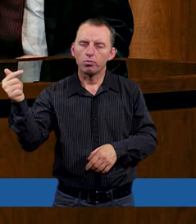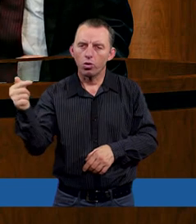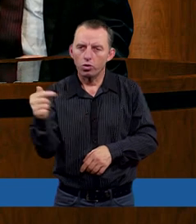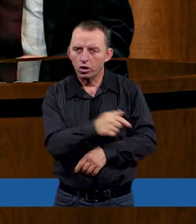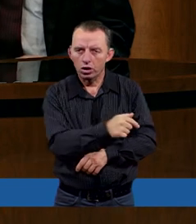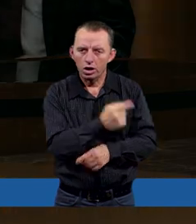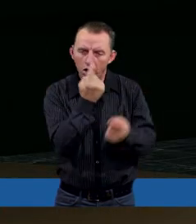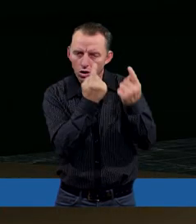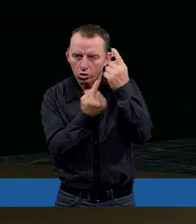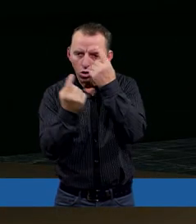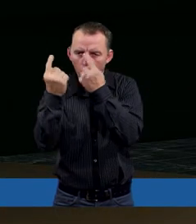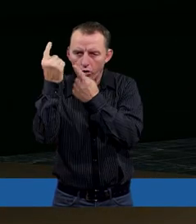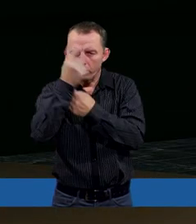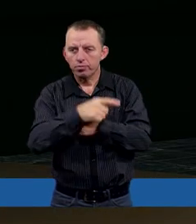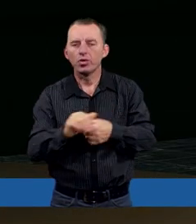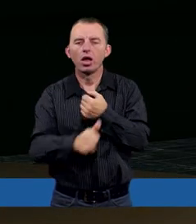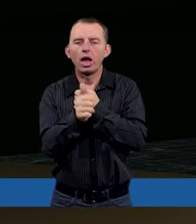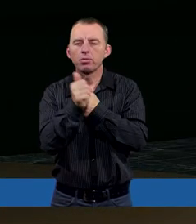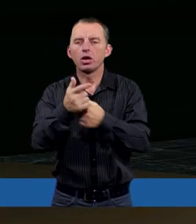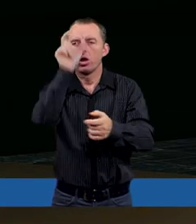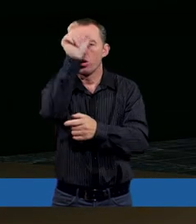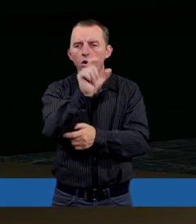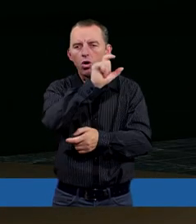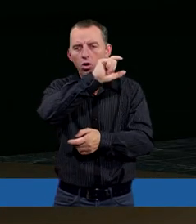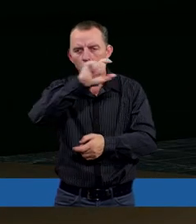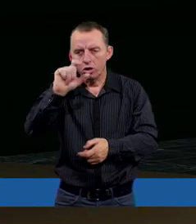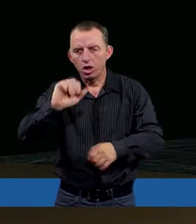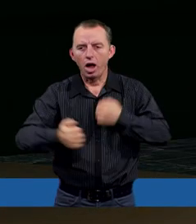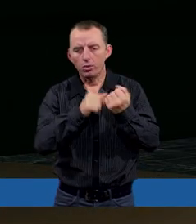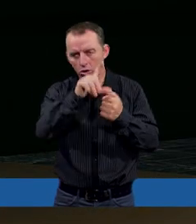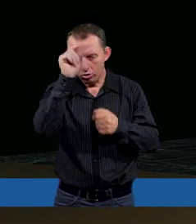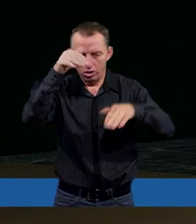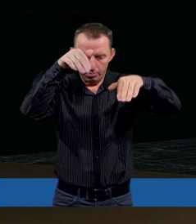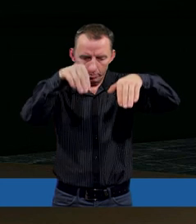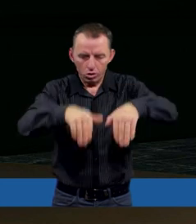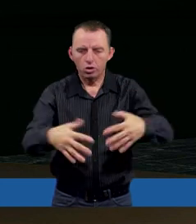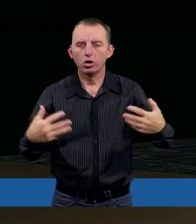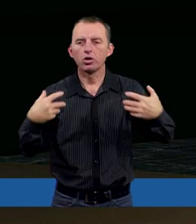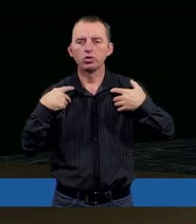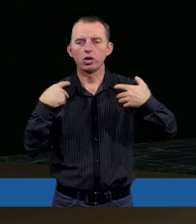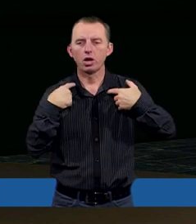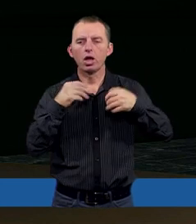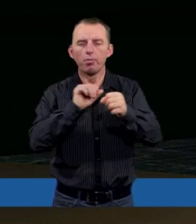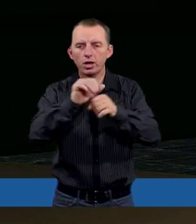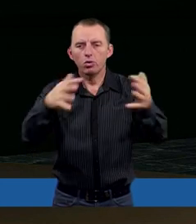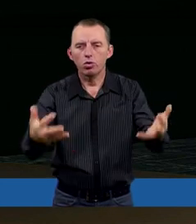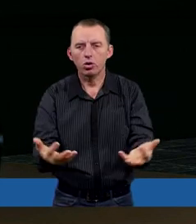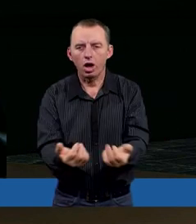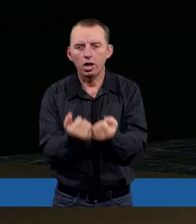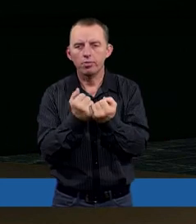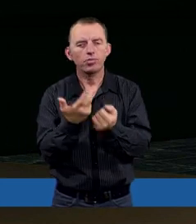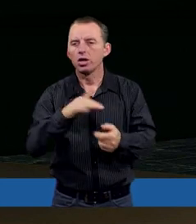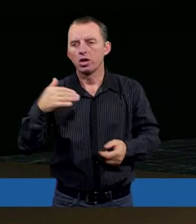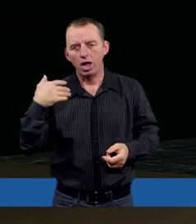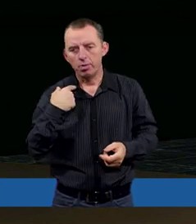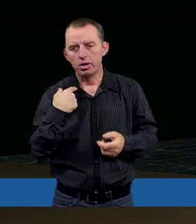rozważać w aspekcie Golgoty, żeby ci ludzie mogli żyć, być uratowani, żeby